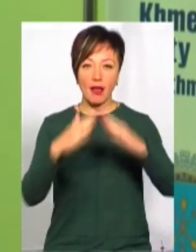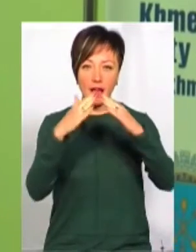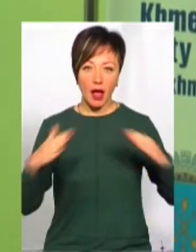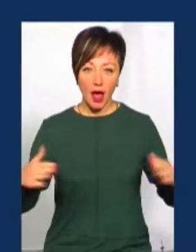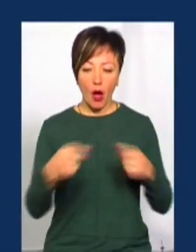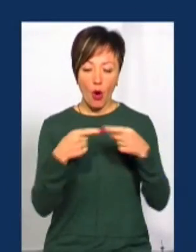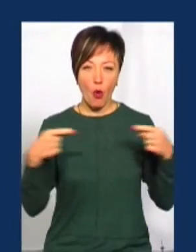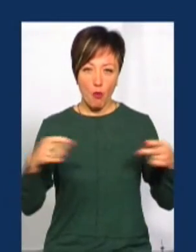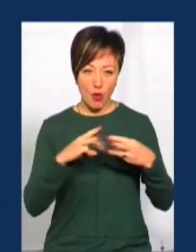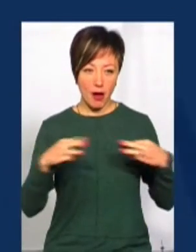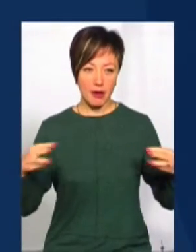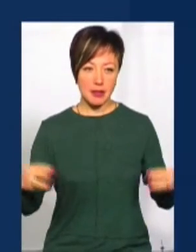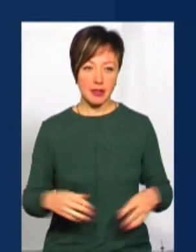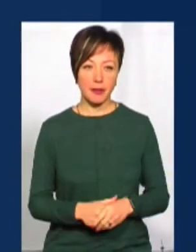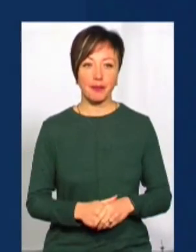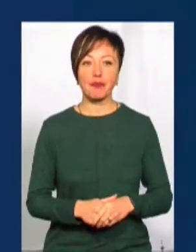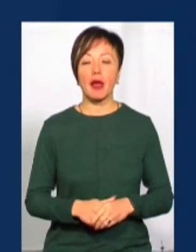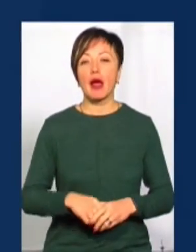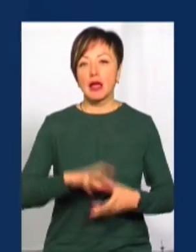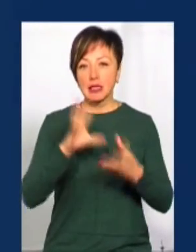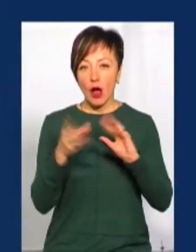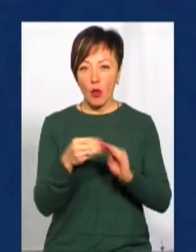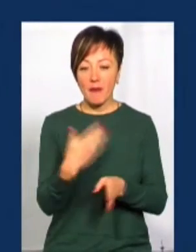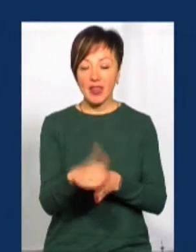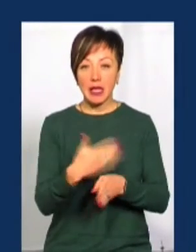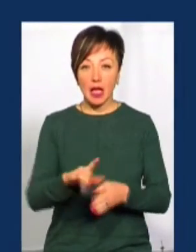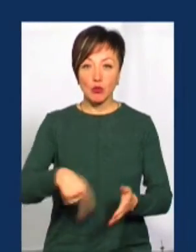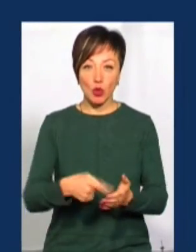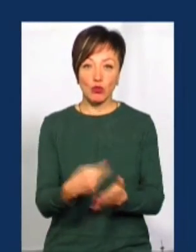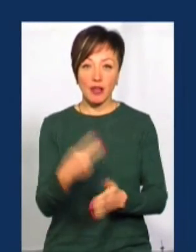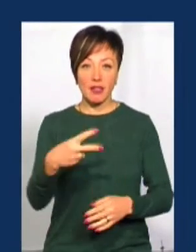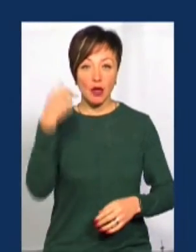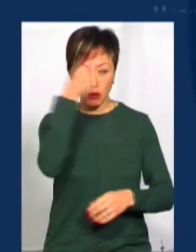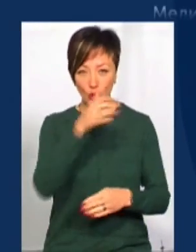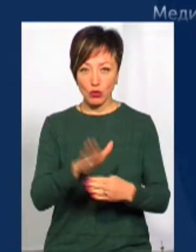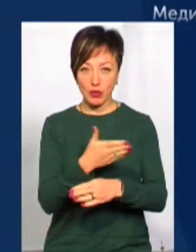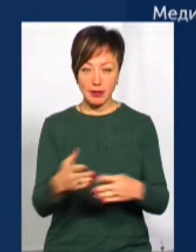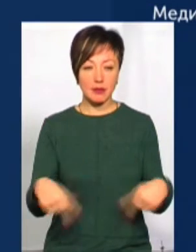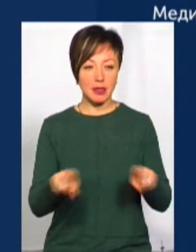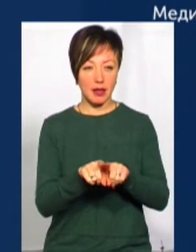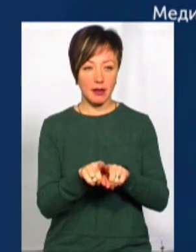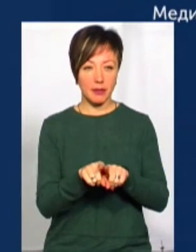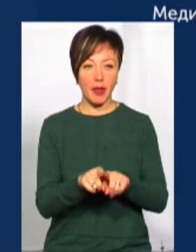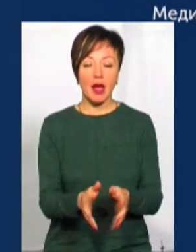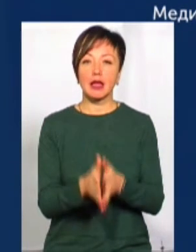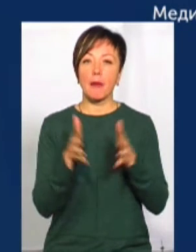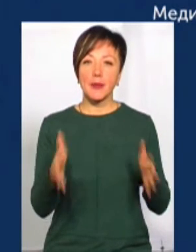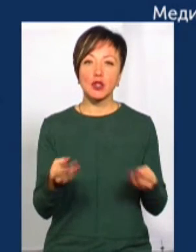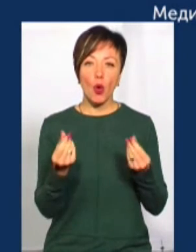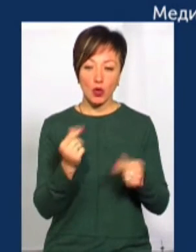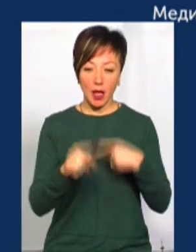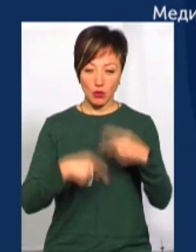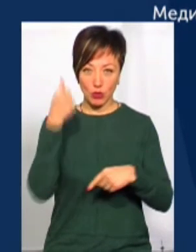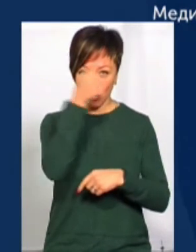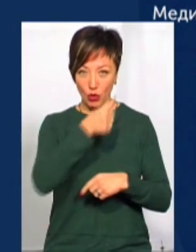комунікації. Загалом, видатки з міського бюджету у 2020 році розподіляться наступним чином. Найбільше коштів наступного